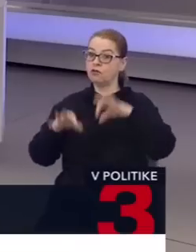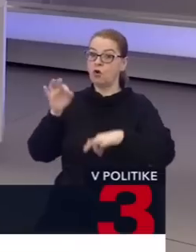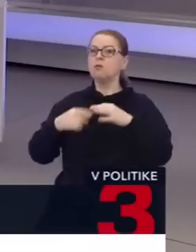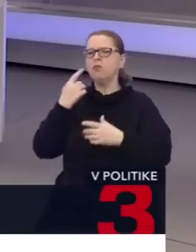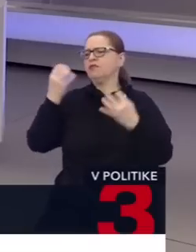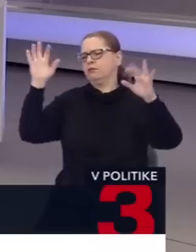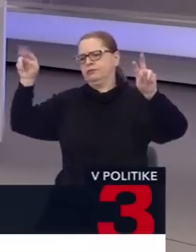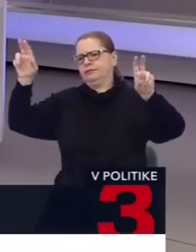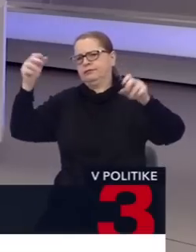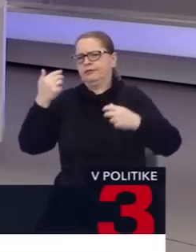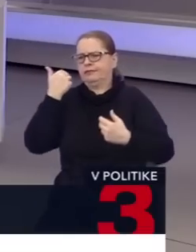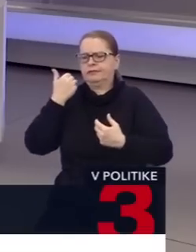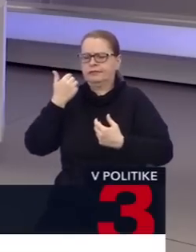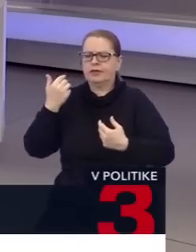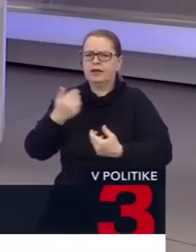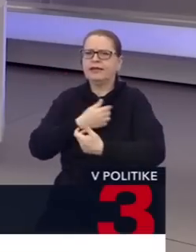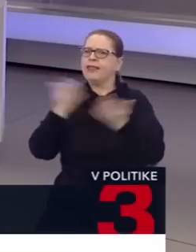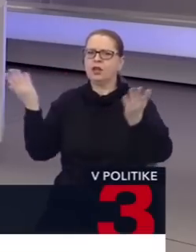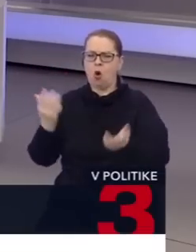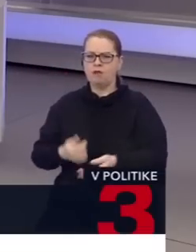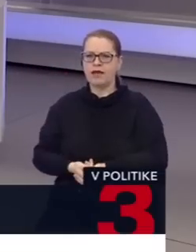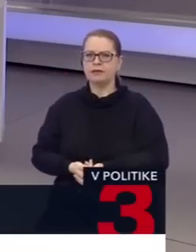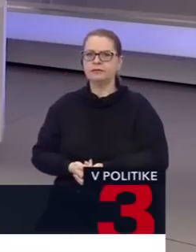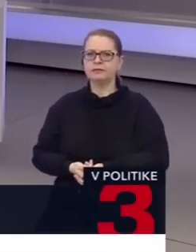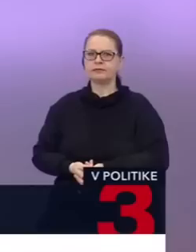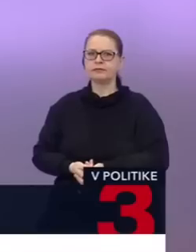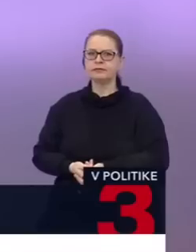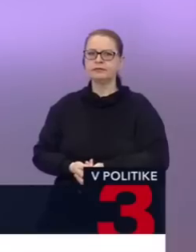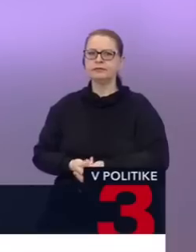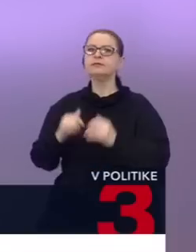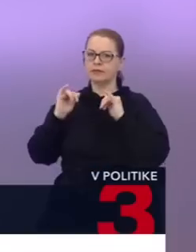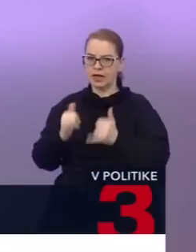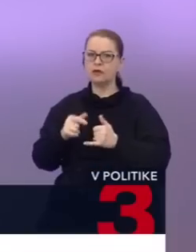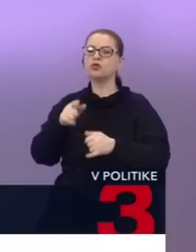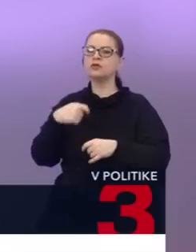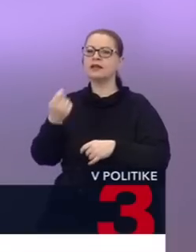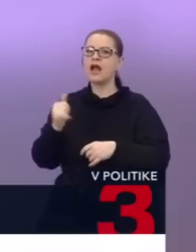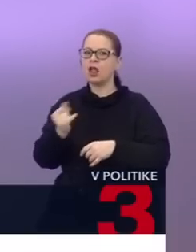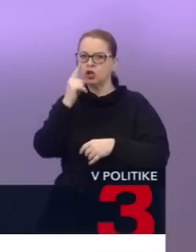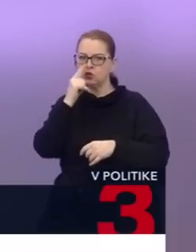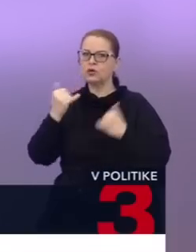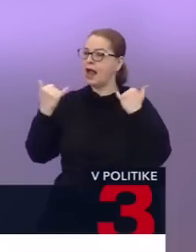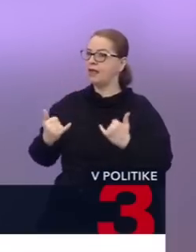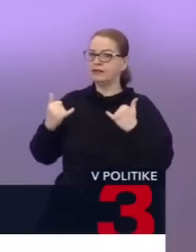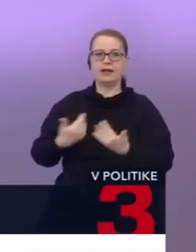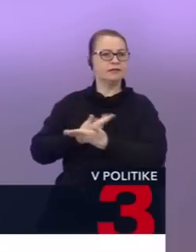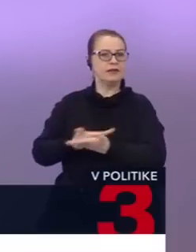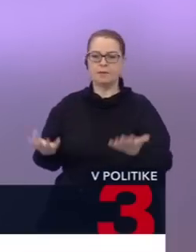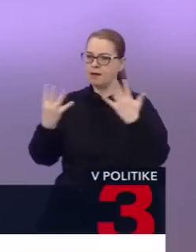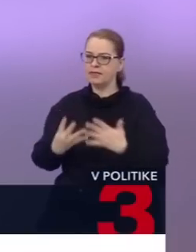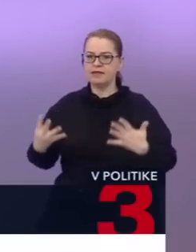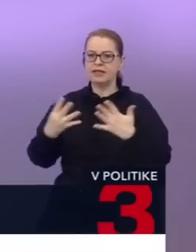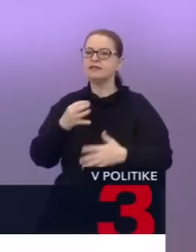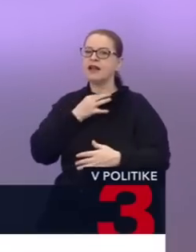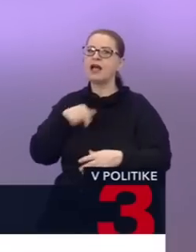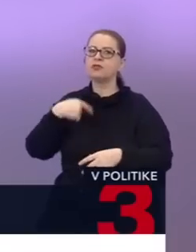to tak ľudovo, ľavou zadnou, kedykoľvek. No to je práve, tie sa dajú odhlasovať v júni, ale dnes nemáte 90 hlasov na jún